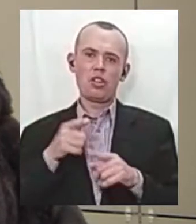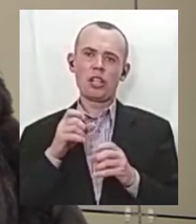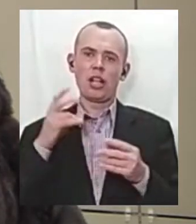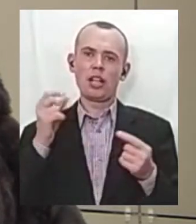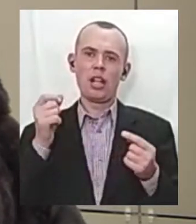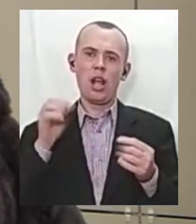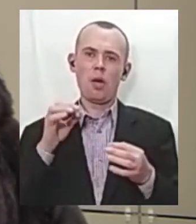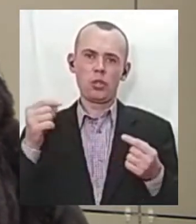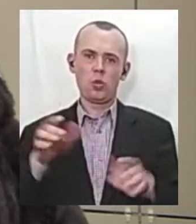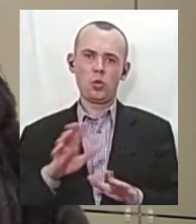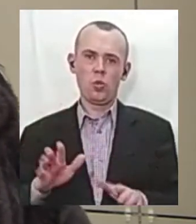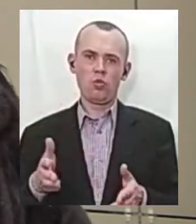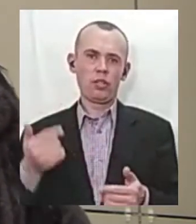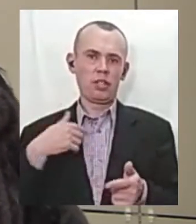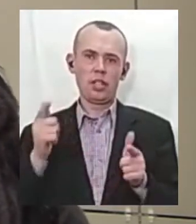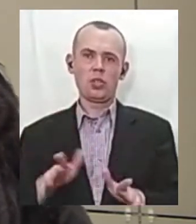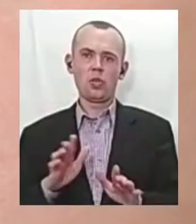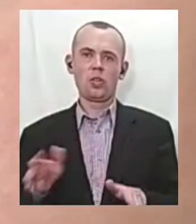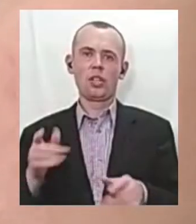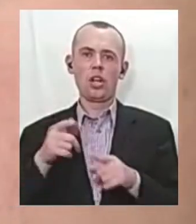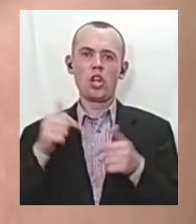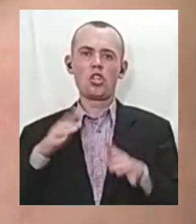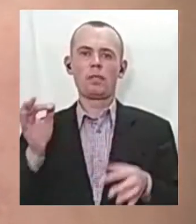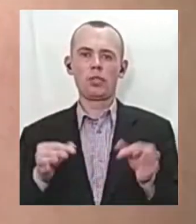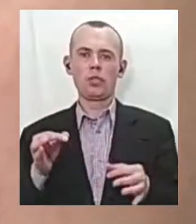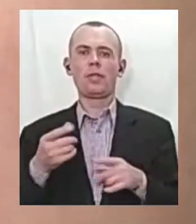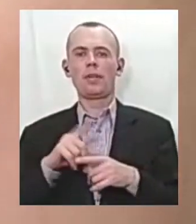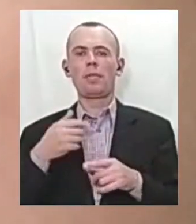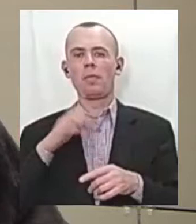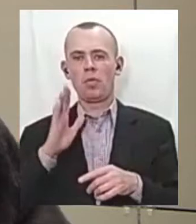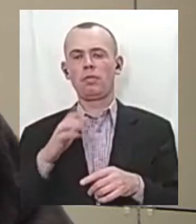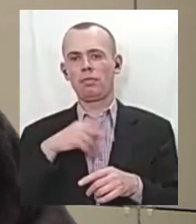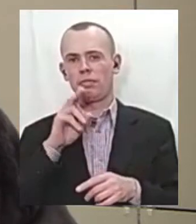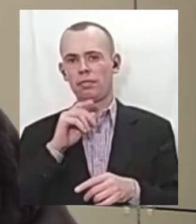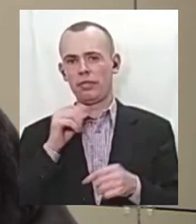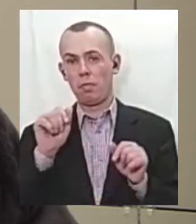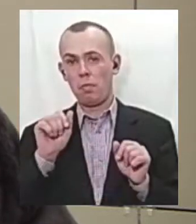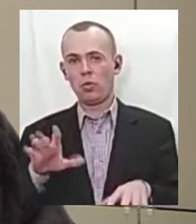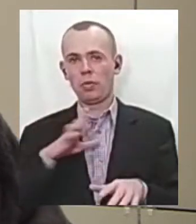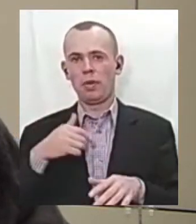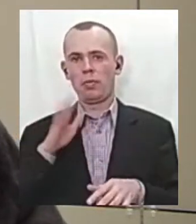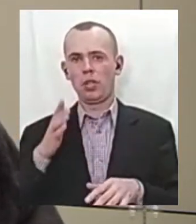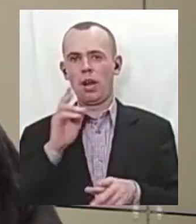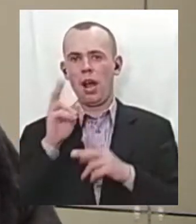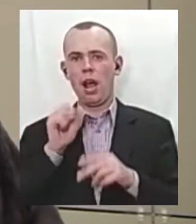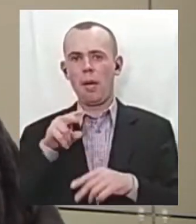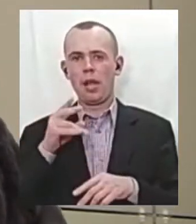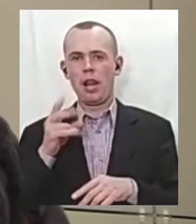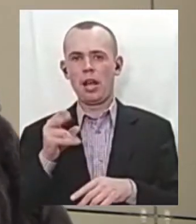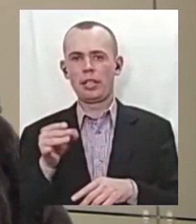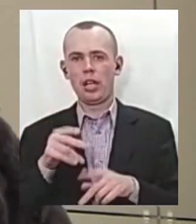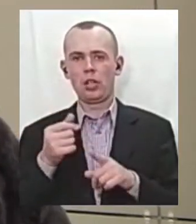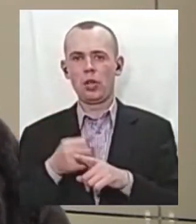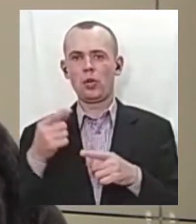обставини, які сприяли. Вже більше, як пів року ми не можемо